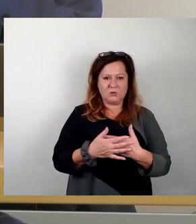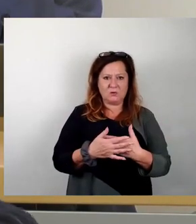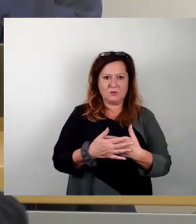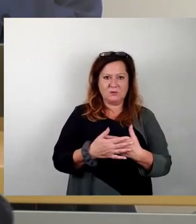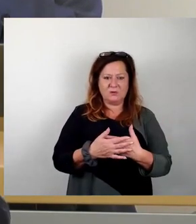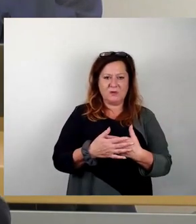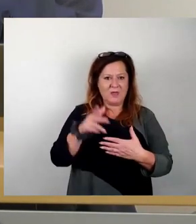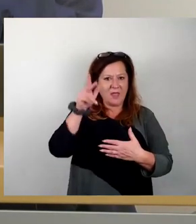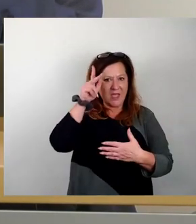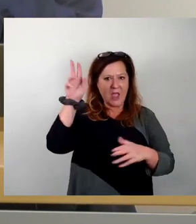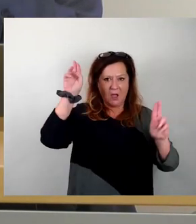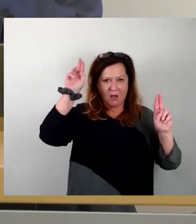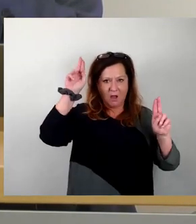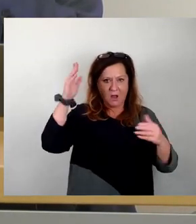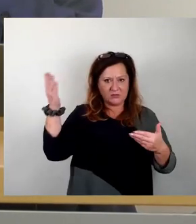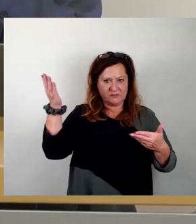bitteschön.